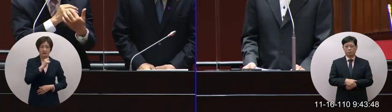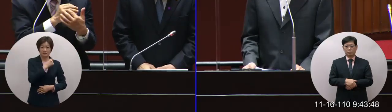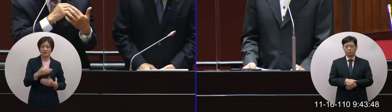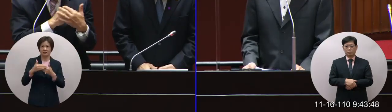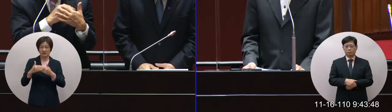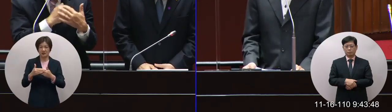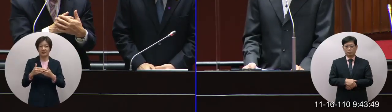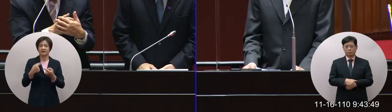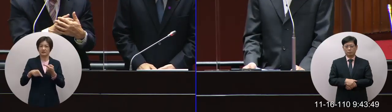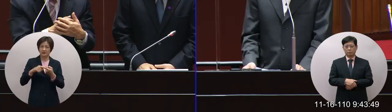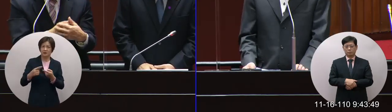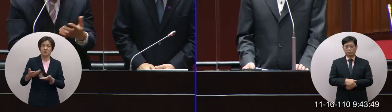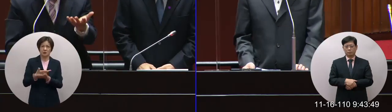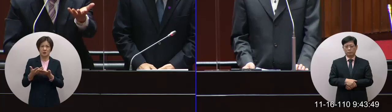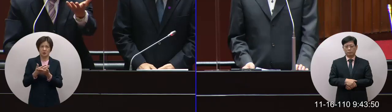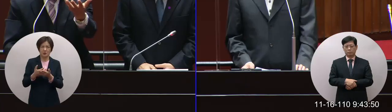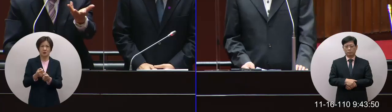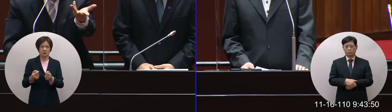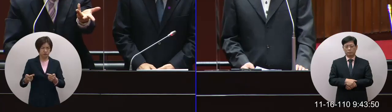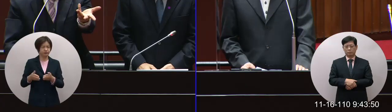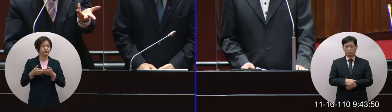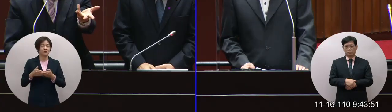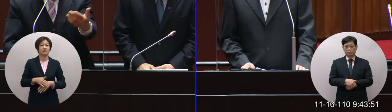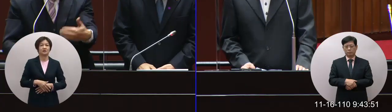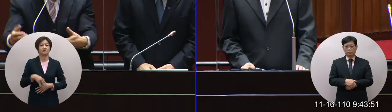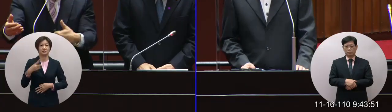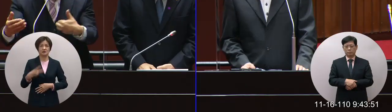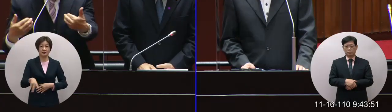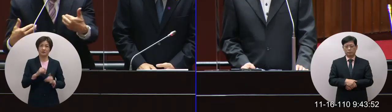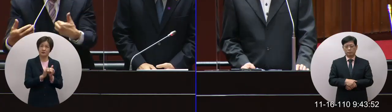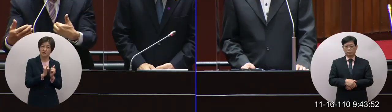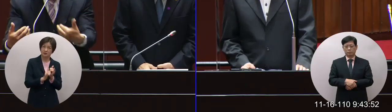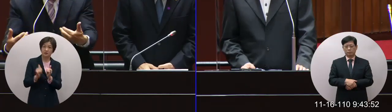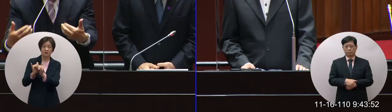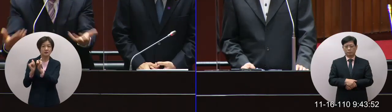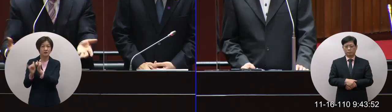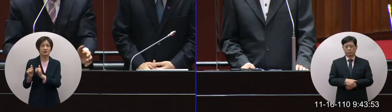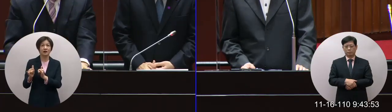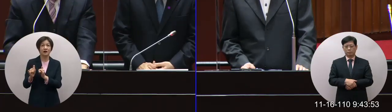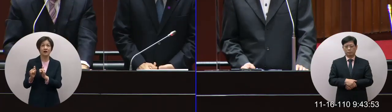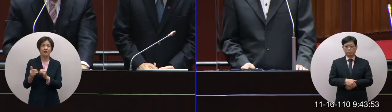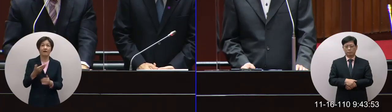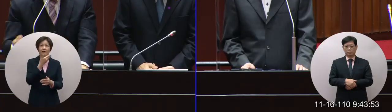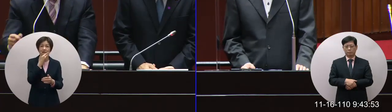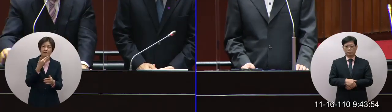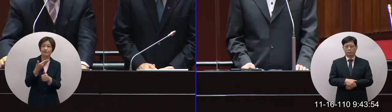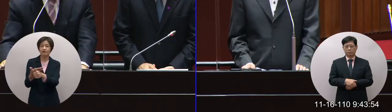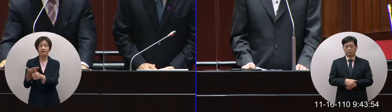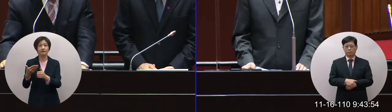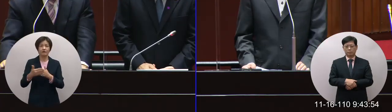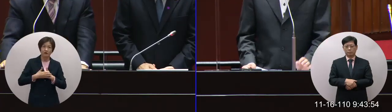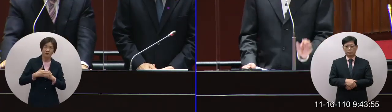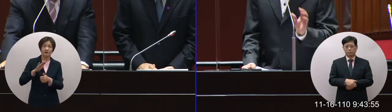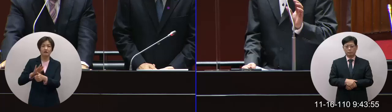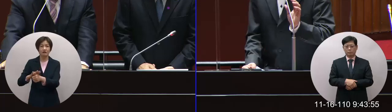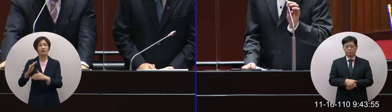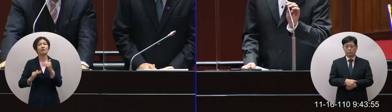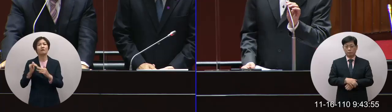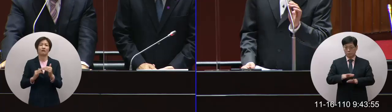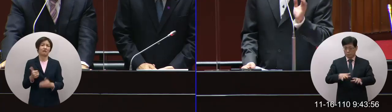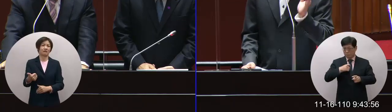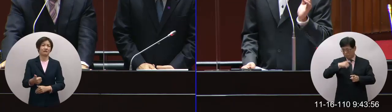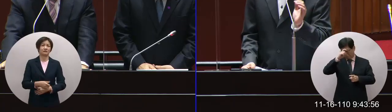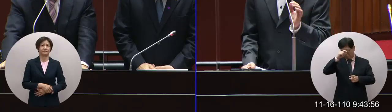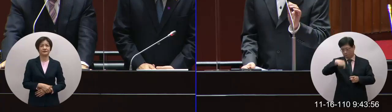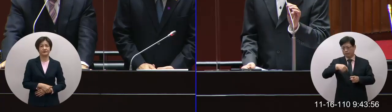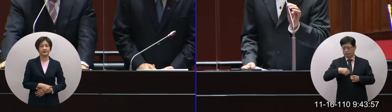切互動往來尤其兩邊人民相信互利互惠是人民期待好我們